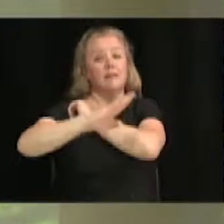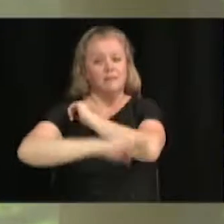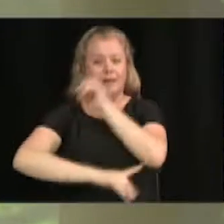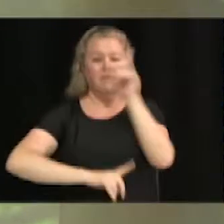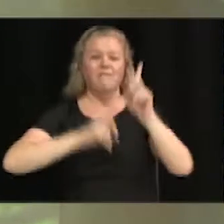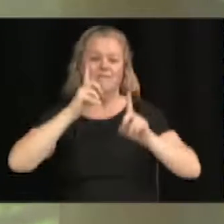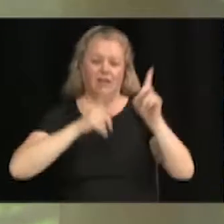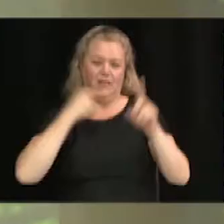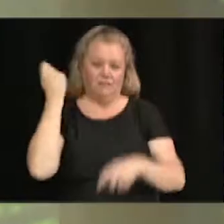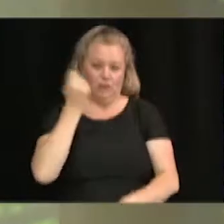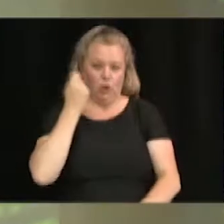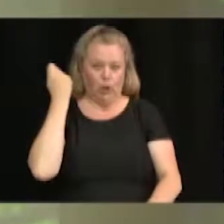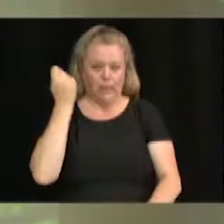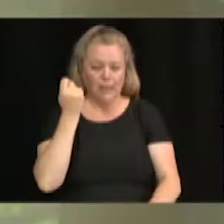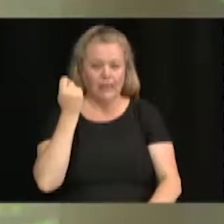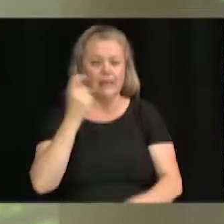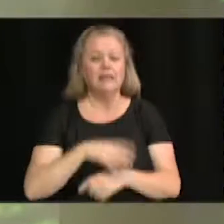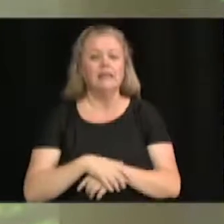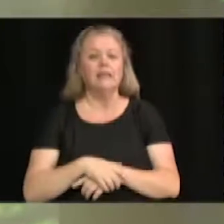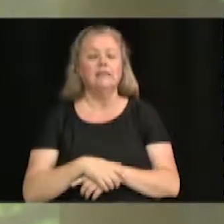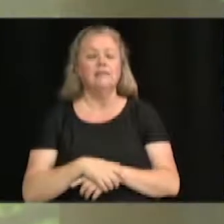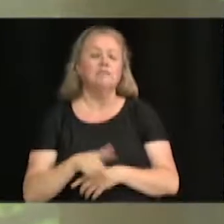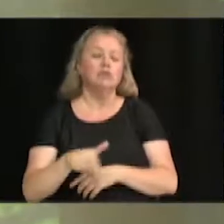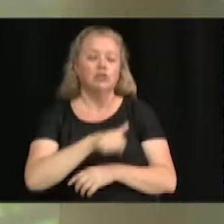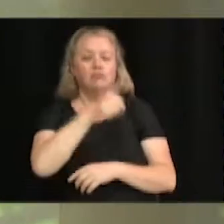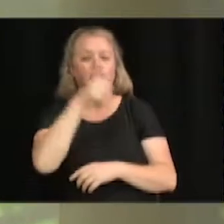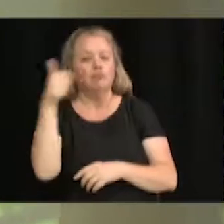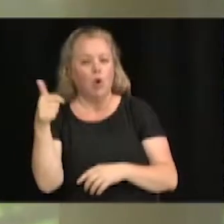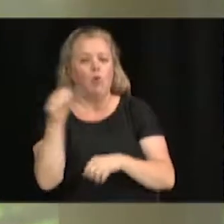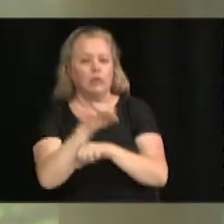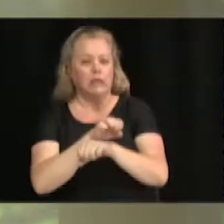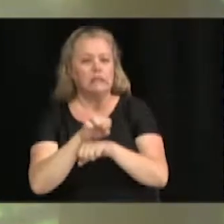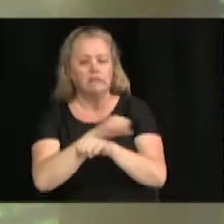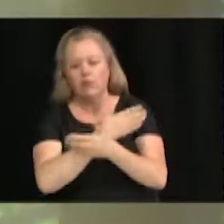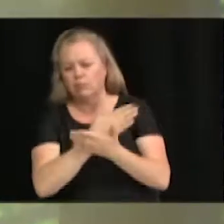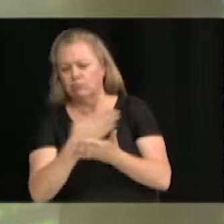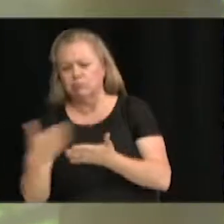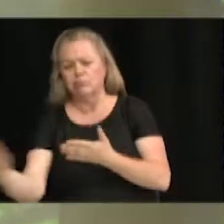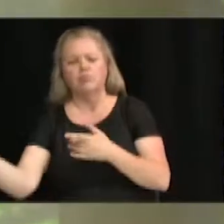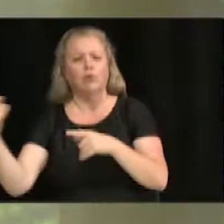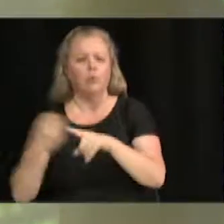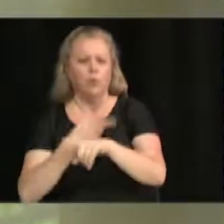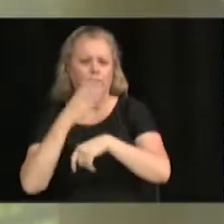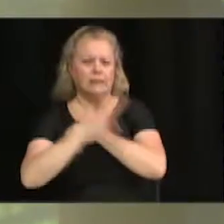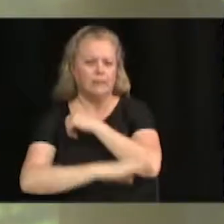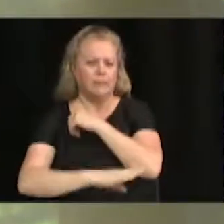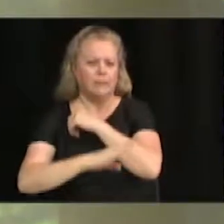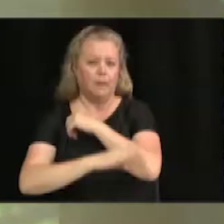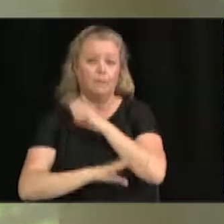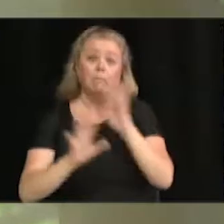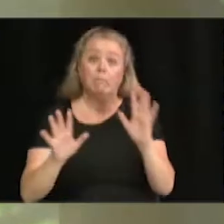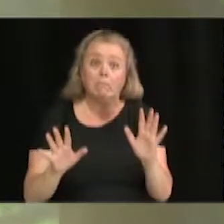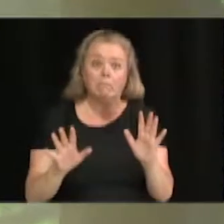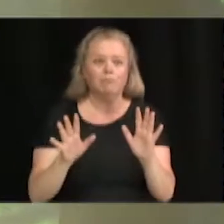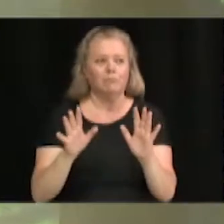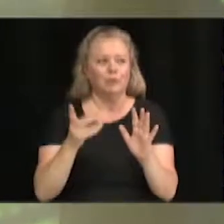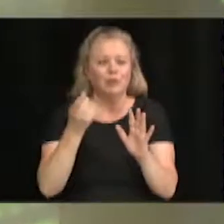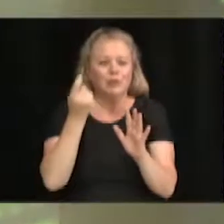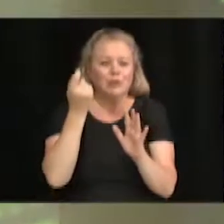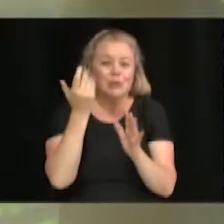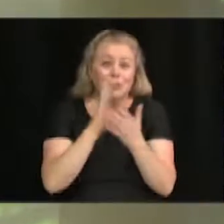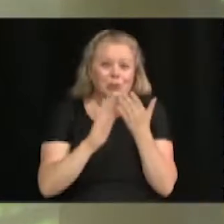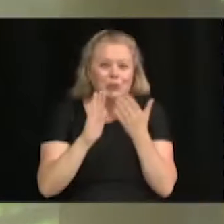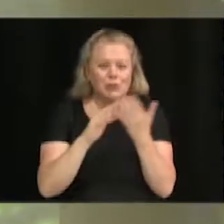plusieurs activités et événements qui vont avoir lieu tout au long du mois de septembre. J'ai débordé un petit peu pour le mois de septembre,